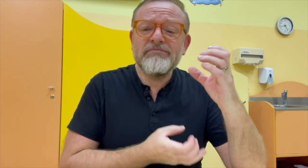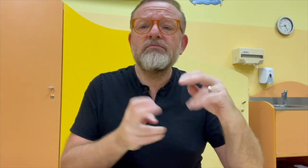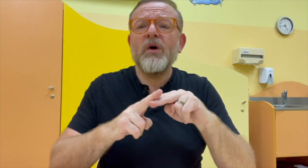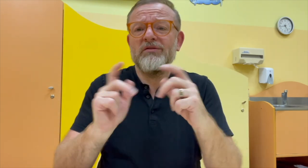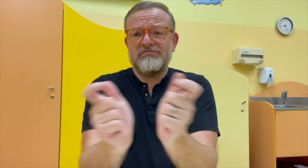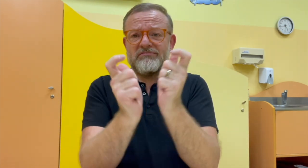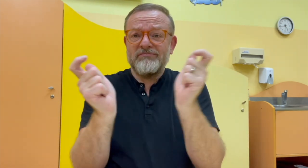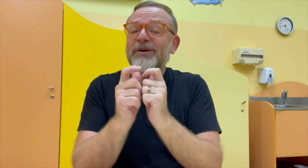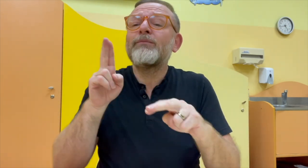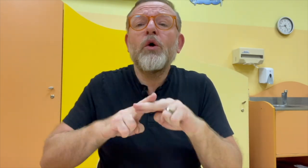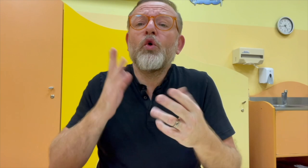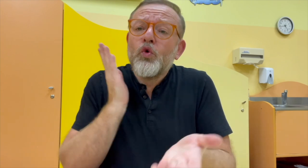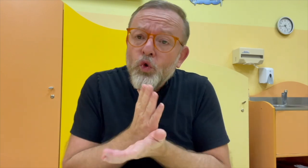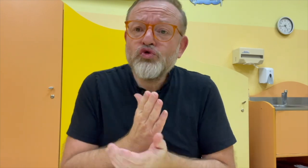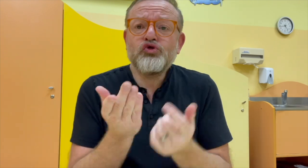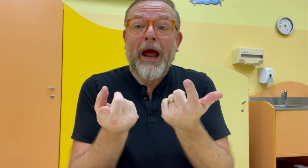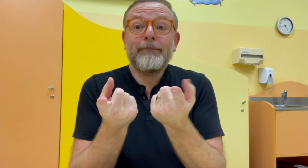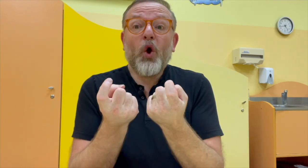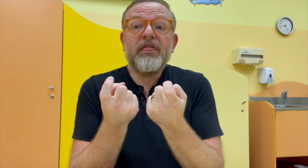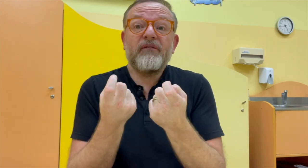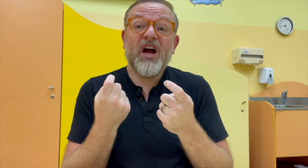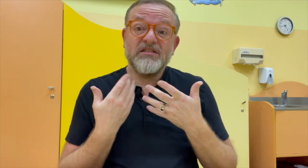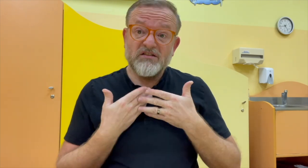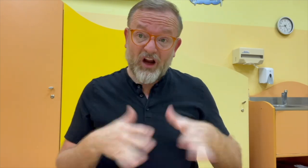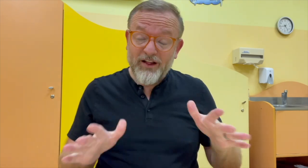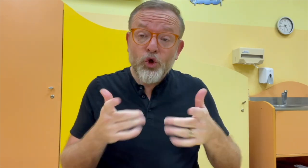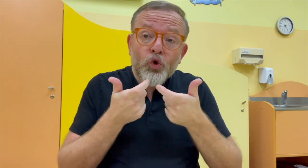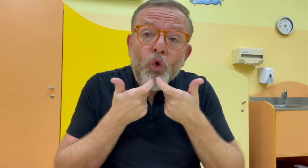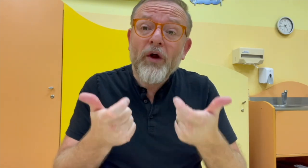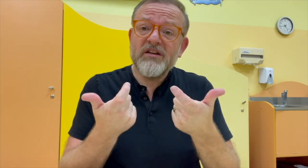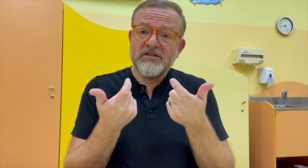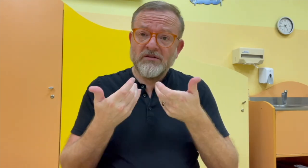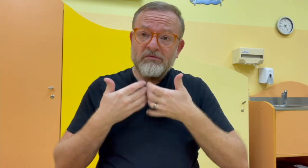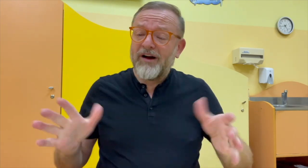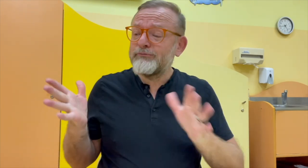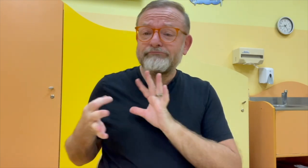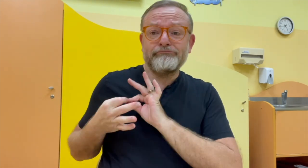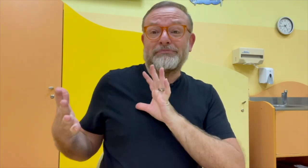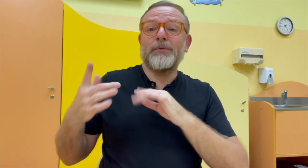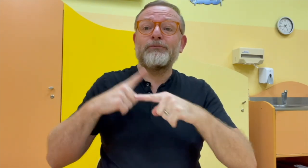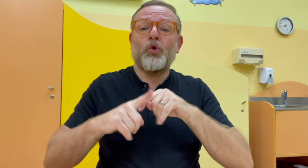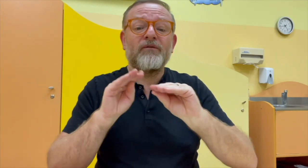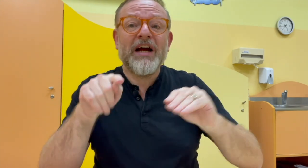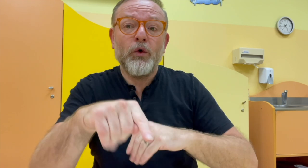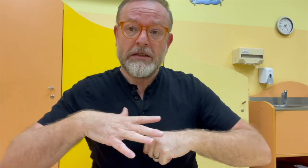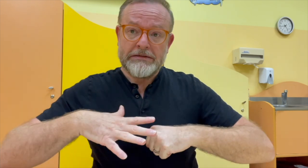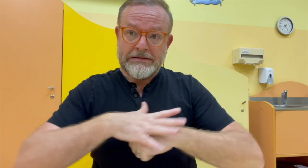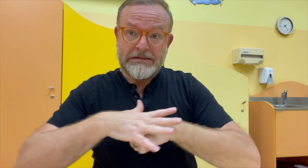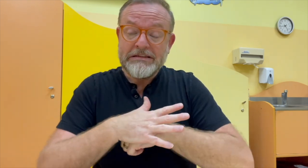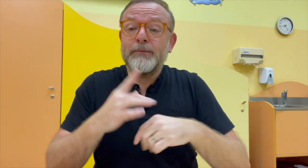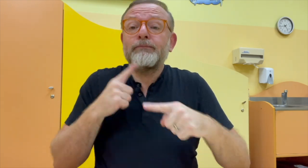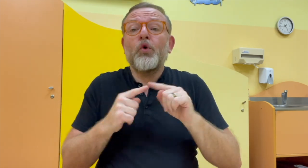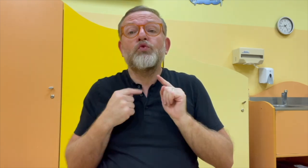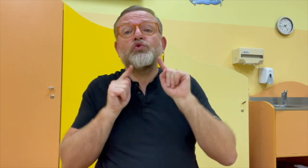si ty kolegové nerozumět, mohou prostě vyvolávat další nepříjemnosti a zároveň ztratí chuť k